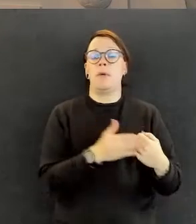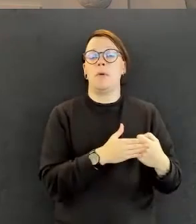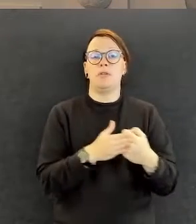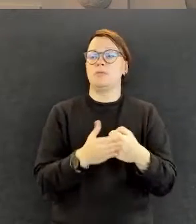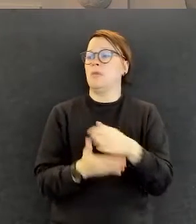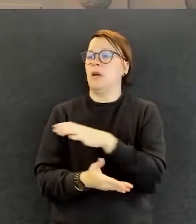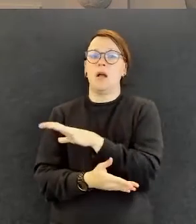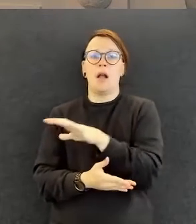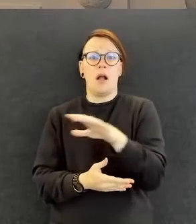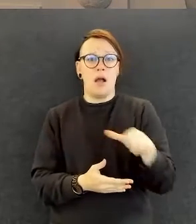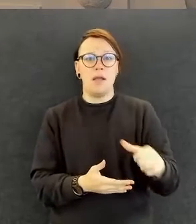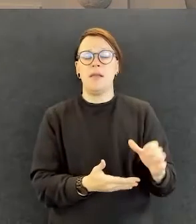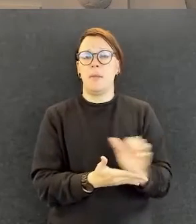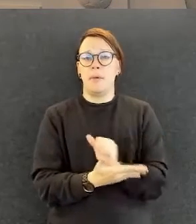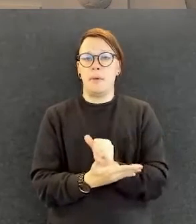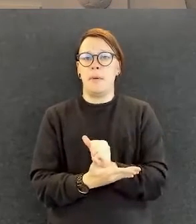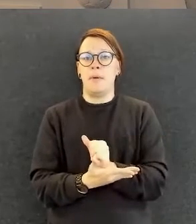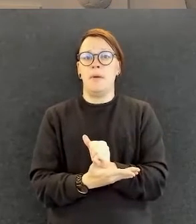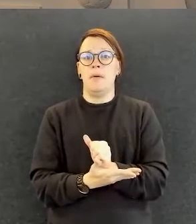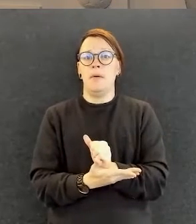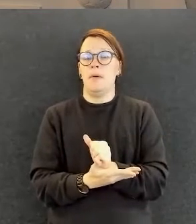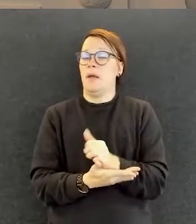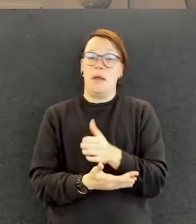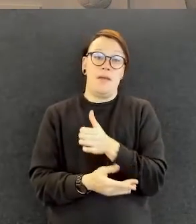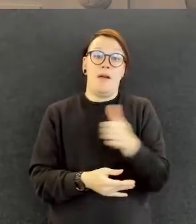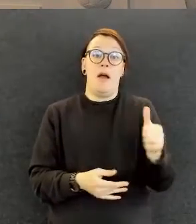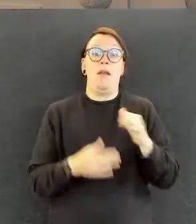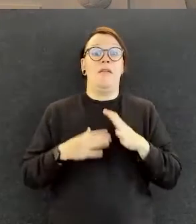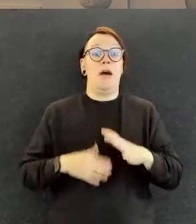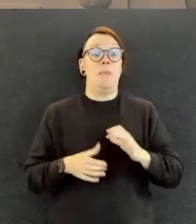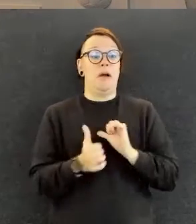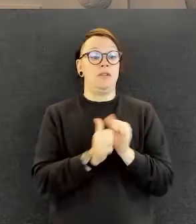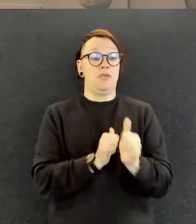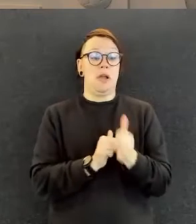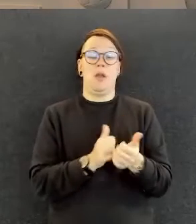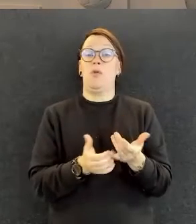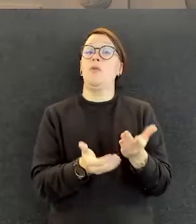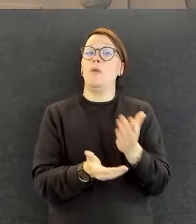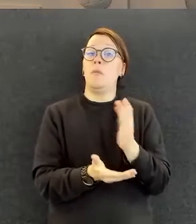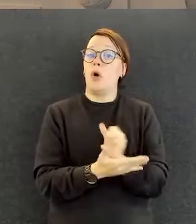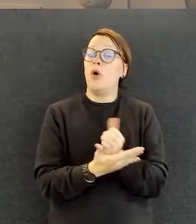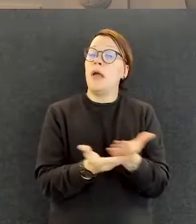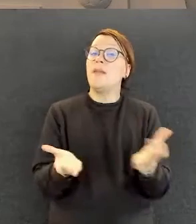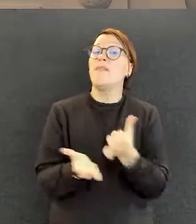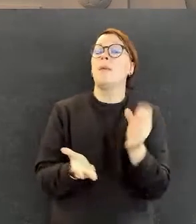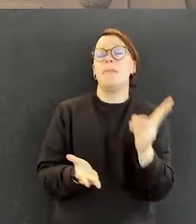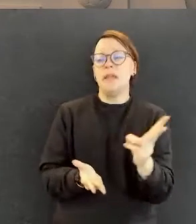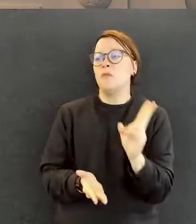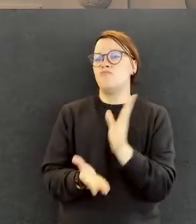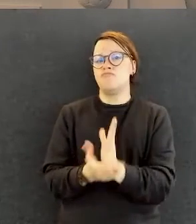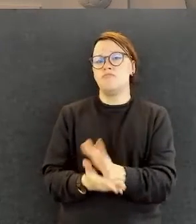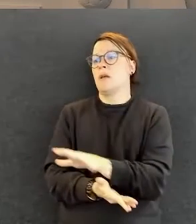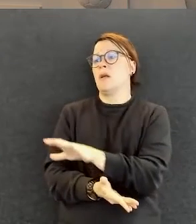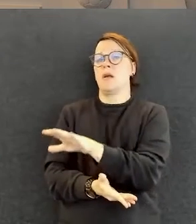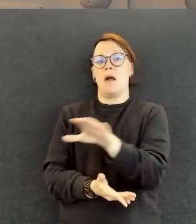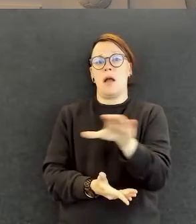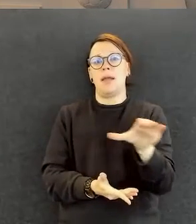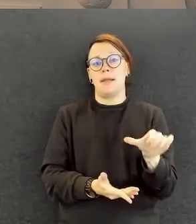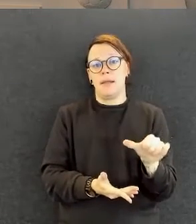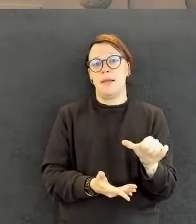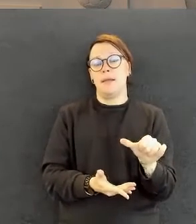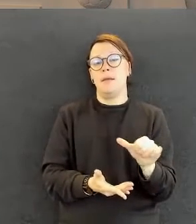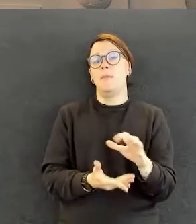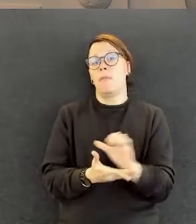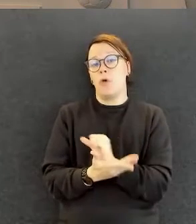yhtä vammaisurheilukohtaa tässä meidän lajiliiton toiminnassa, vaan kaikkea. Meillä on vain tämä yksi laji, jota me ollaan